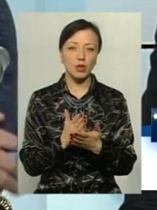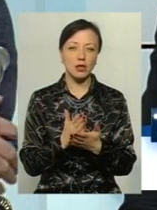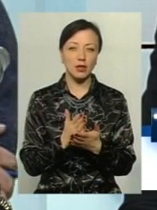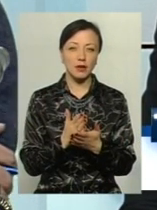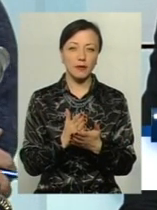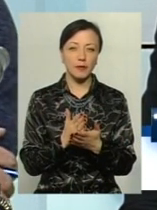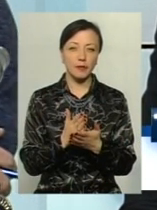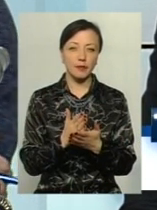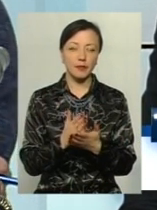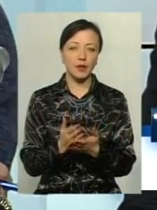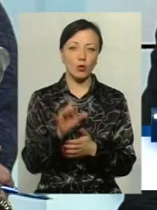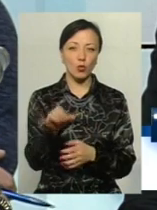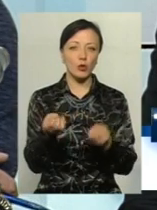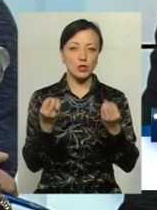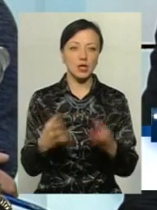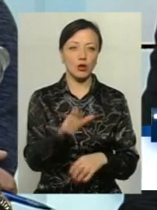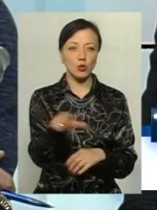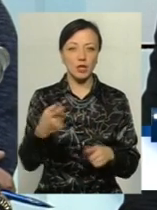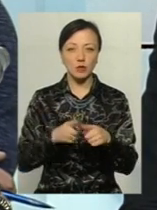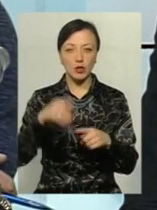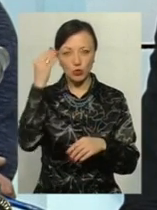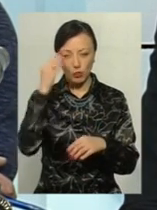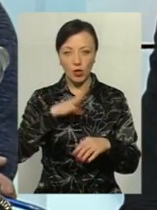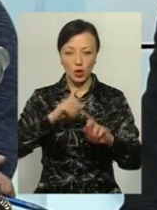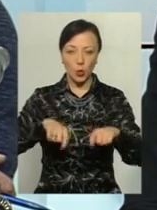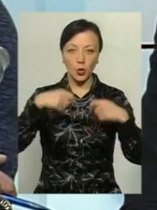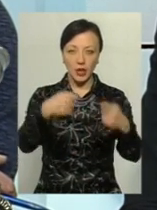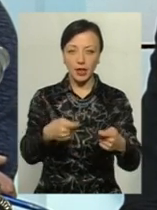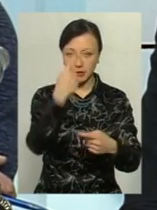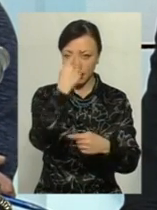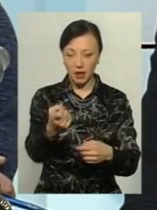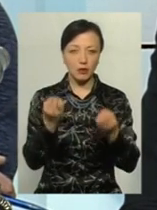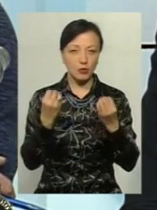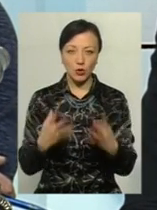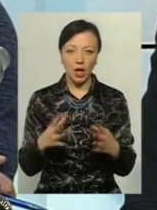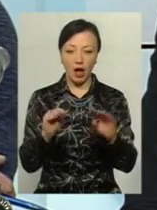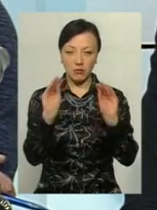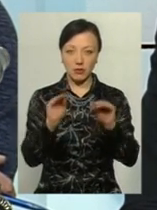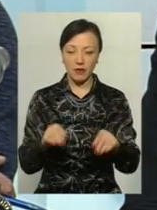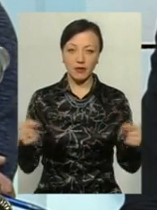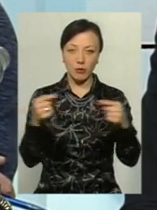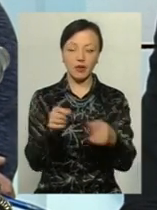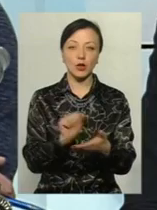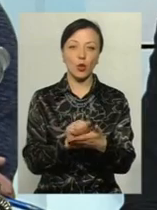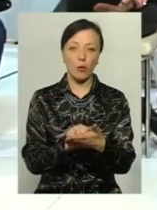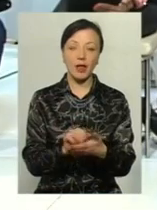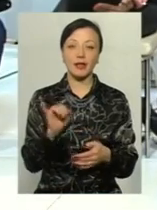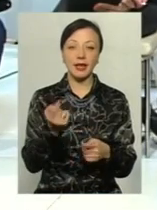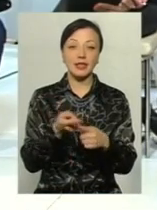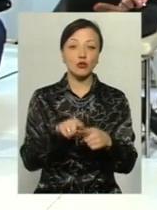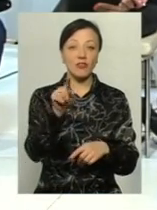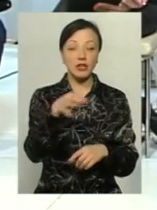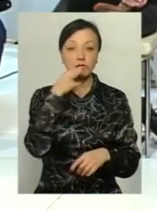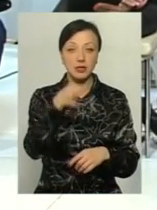безпосередньо в простих людей. І щоб ця думка була доведена, і не просто доведена, а вона була формалізована в відповідні документи, і те, що ви